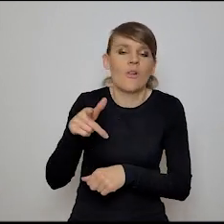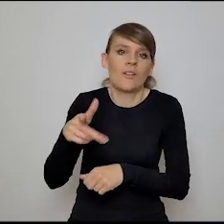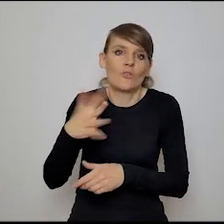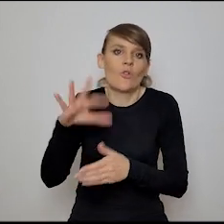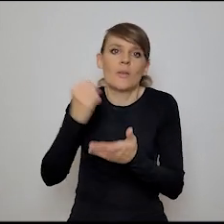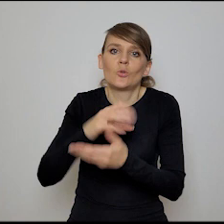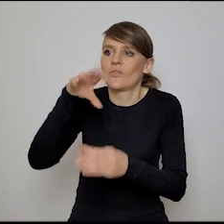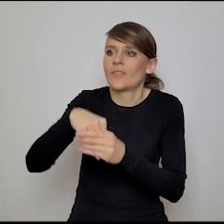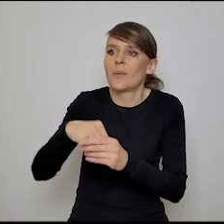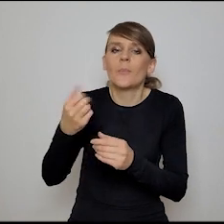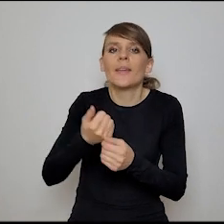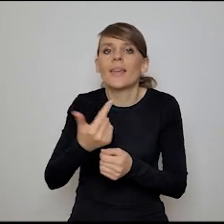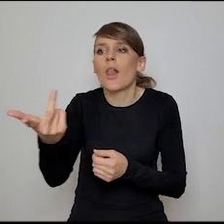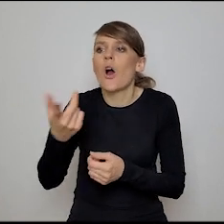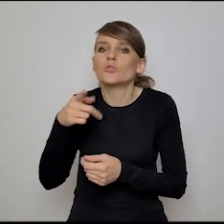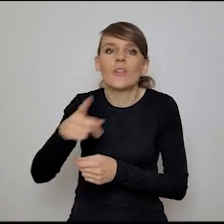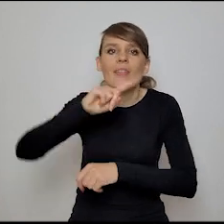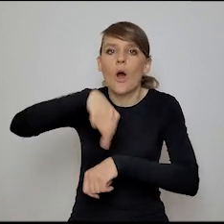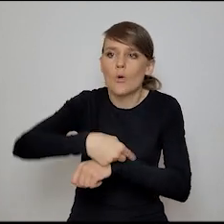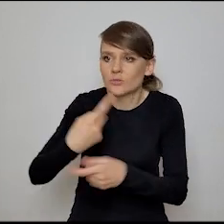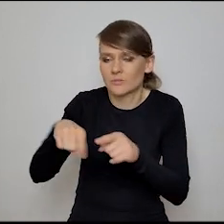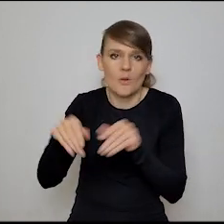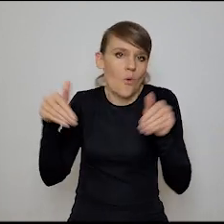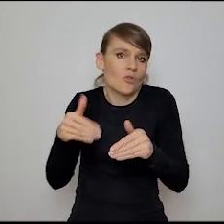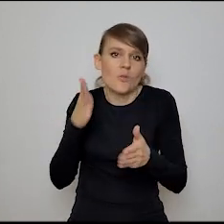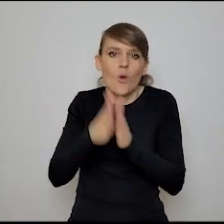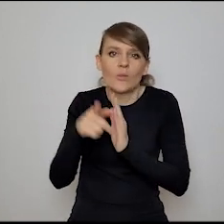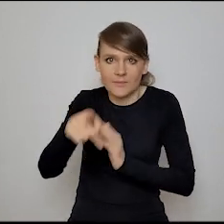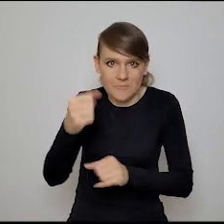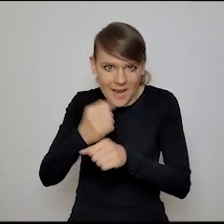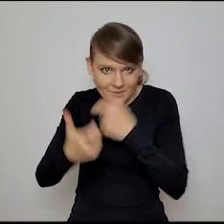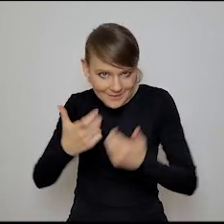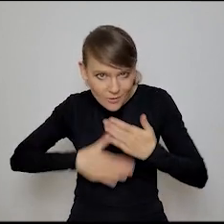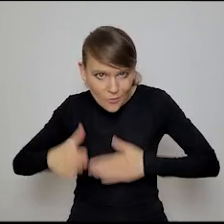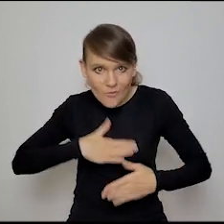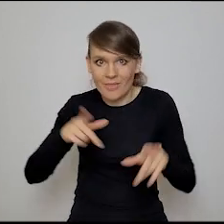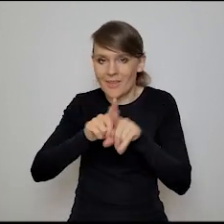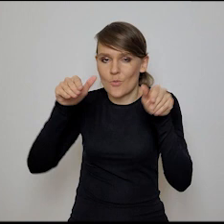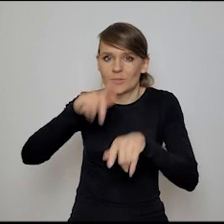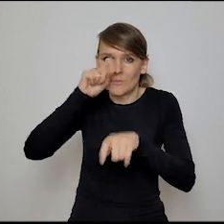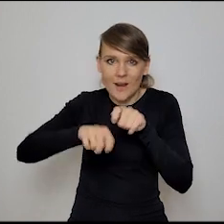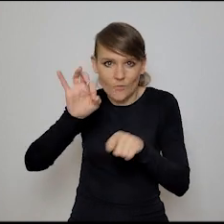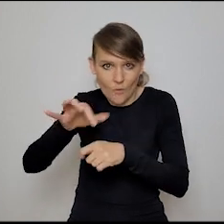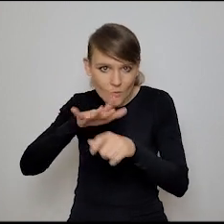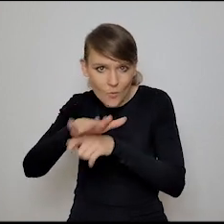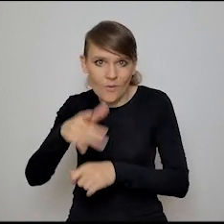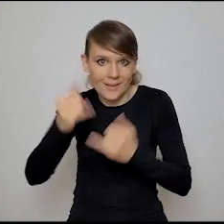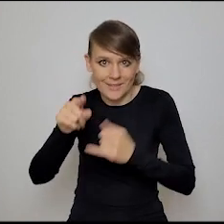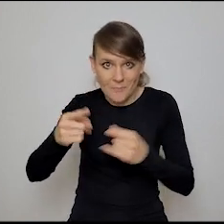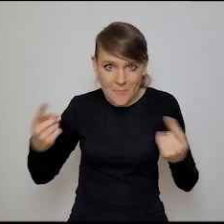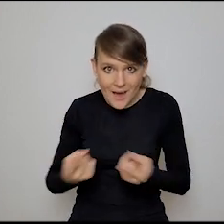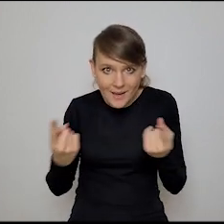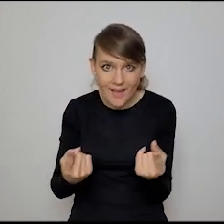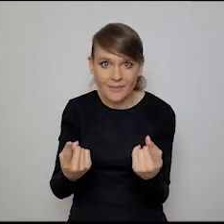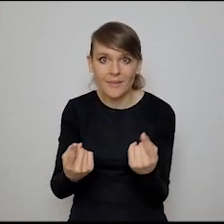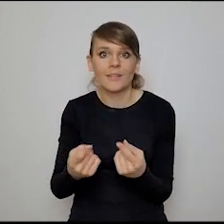być ilość wykonanych przez Ciebie tasków na godzinę. To może być Twoja satysfakcja z wykonanej pracy. To można mierzyć Twoim również wpływem. Nie wiem, jeśli jesteś marketerem, to